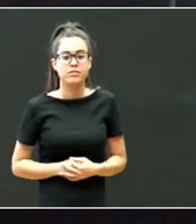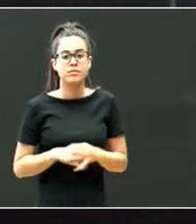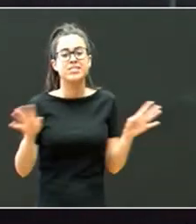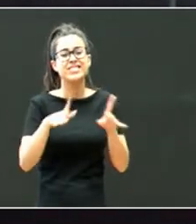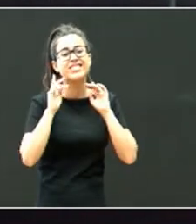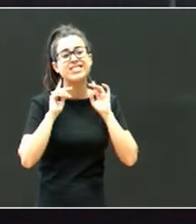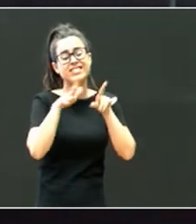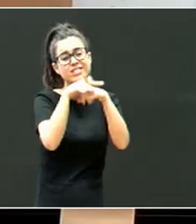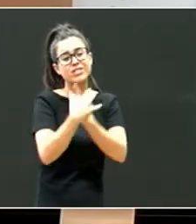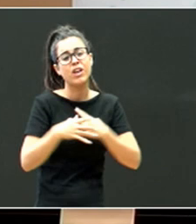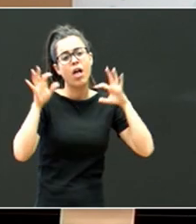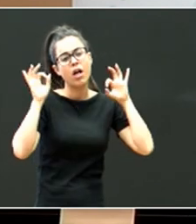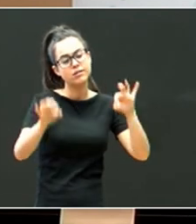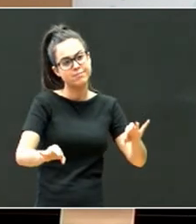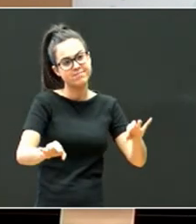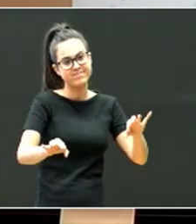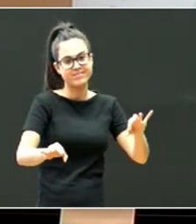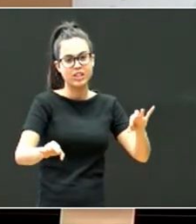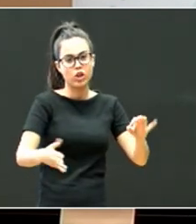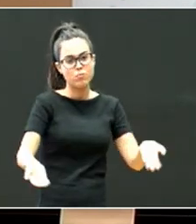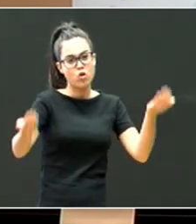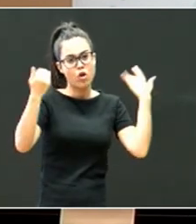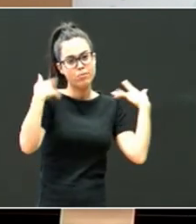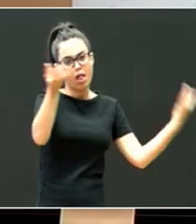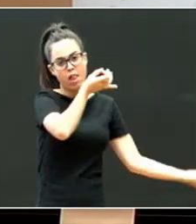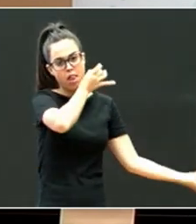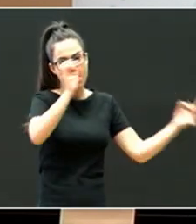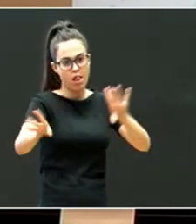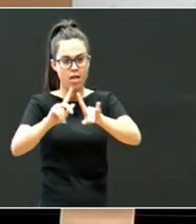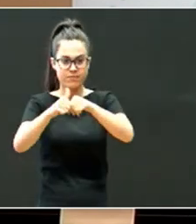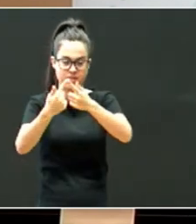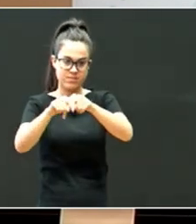hauetan, gurasoi leporatzia, sufrimendu ondiek hartzen da.